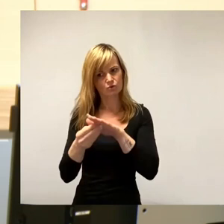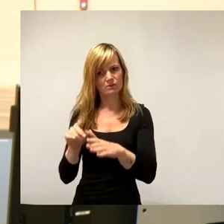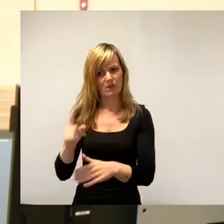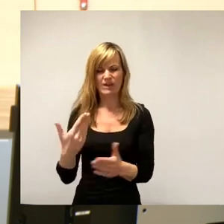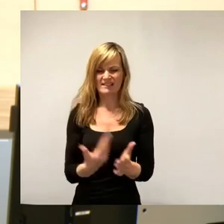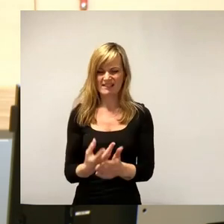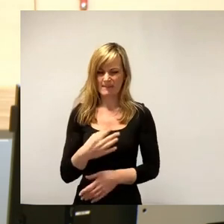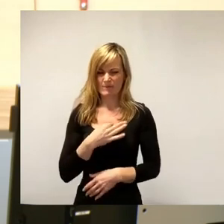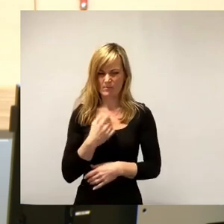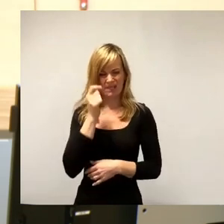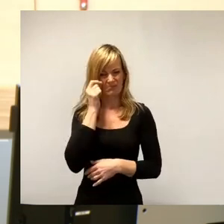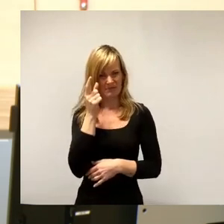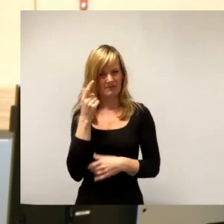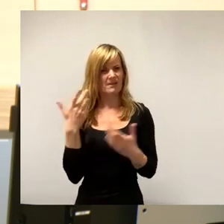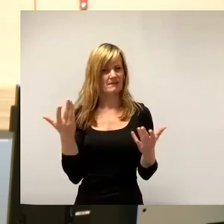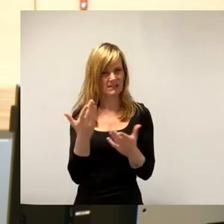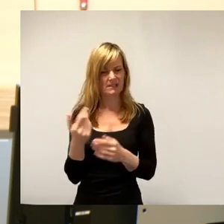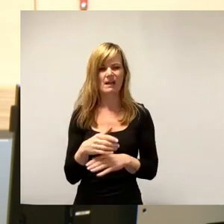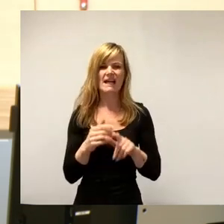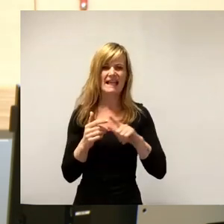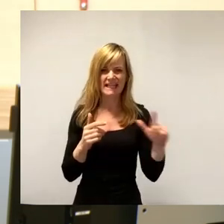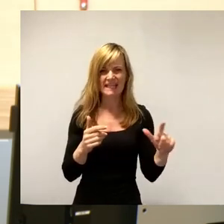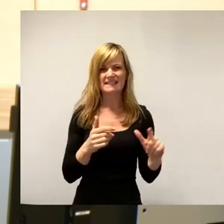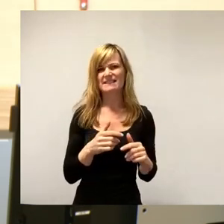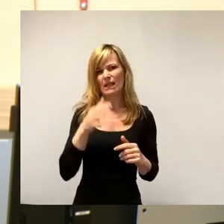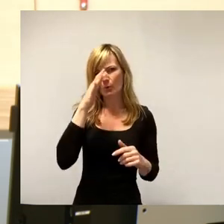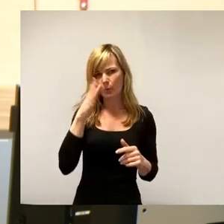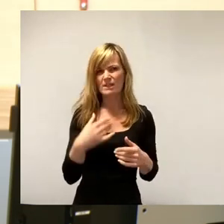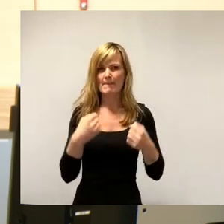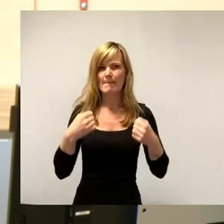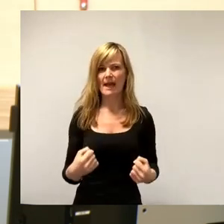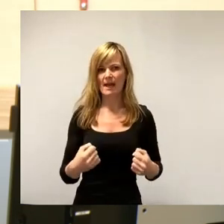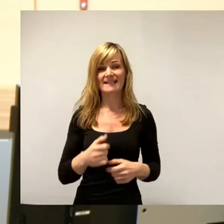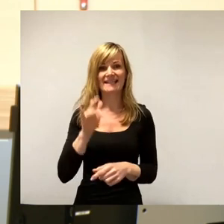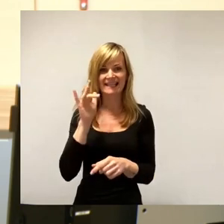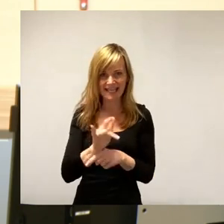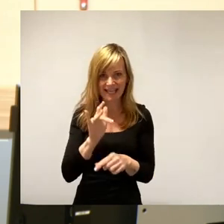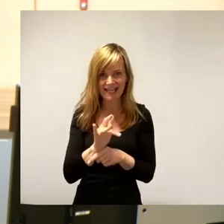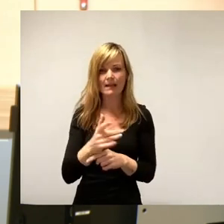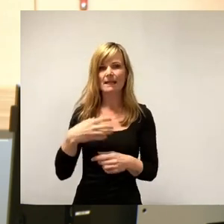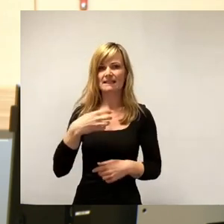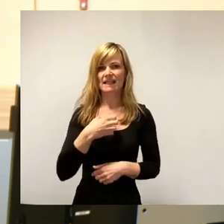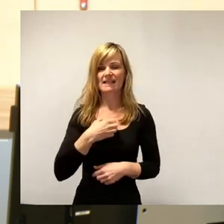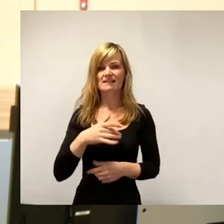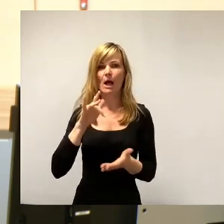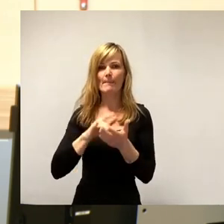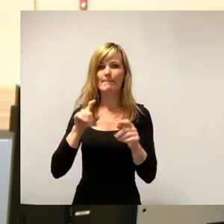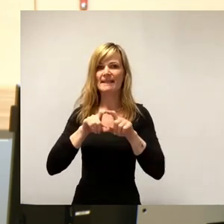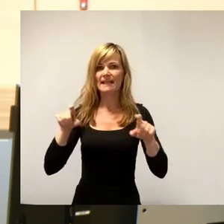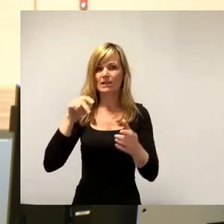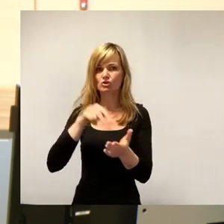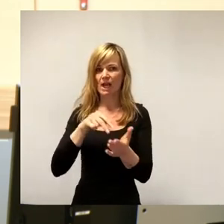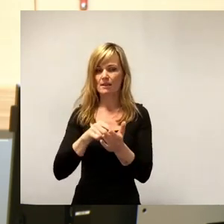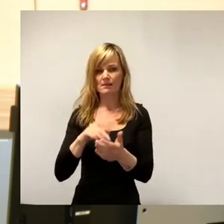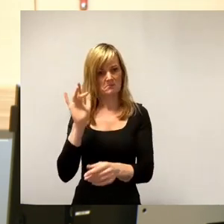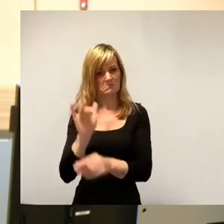dass diese linksgrüne Mehrheit heute sich gegen den Dresdner Mittelstand positioniert hat, eindeutig gesagt hat, dass sie das nicht